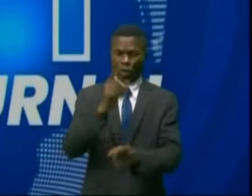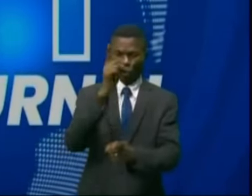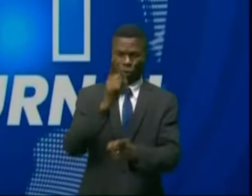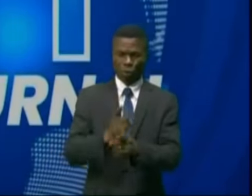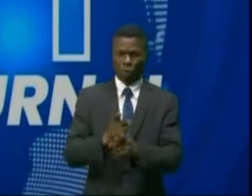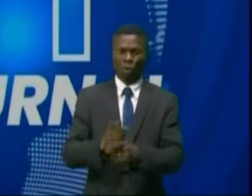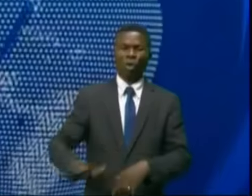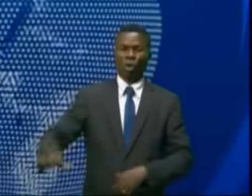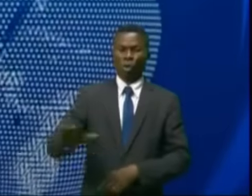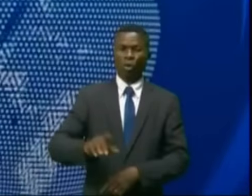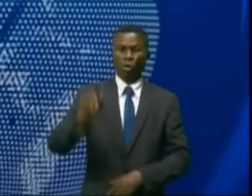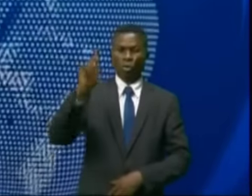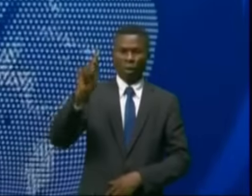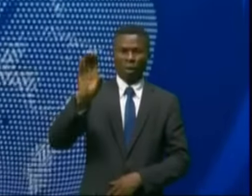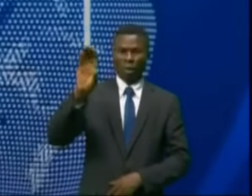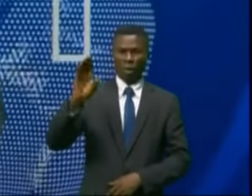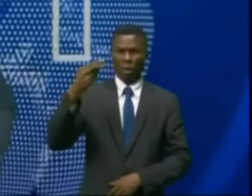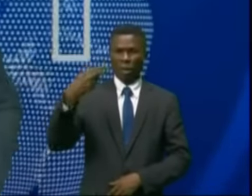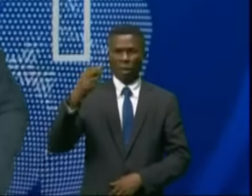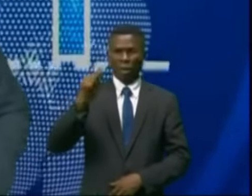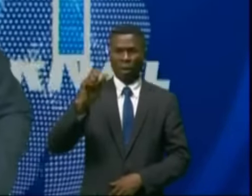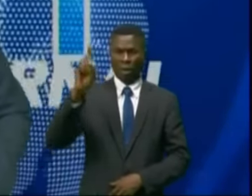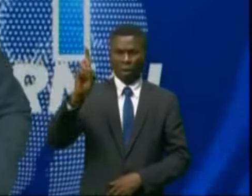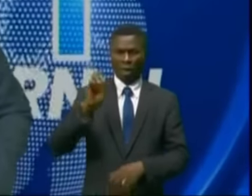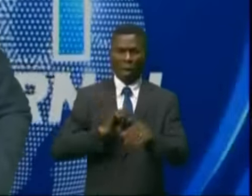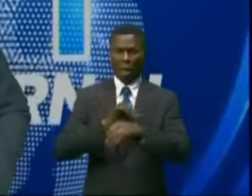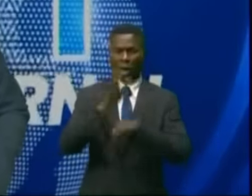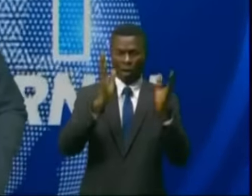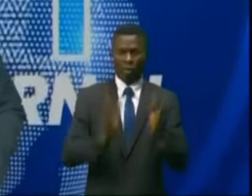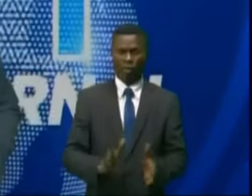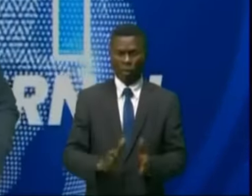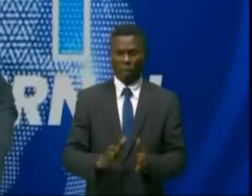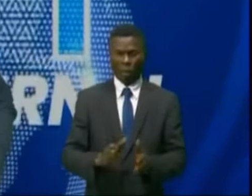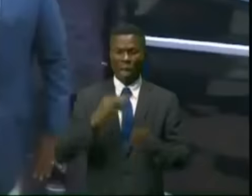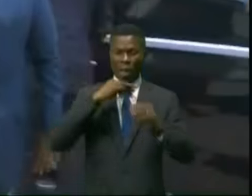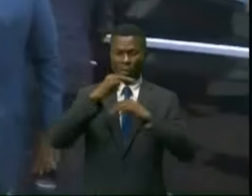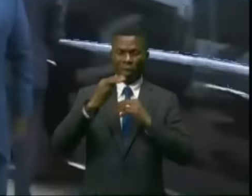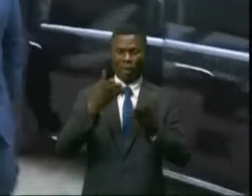dépêché à Djamena, son envoyé spécial porteur de ce message.